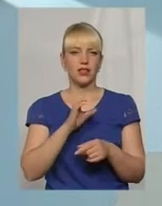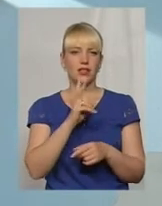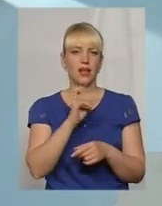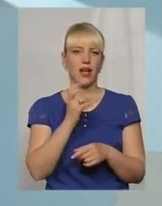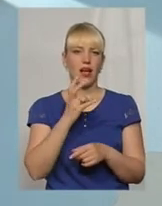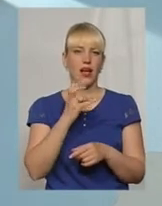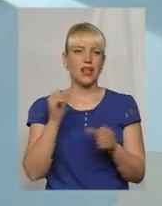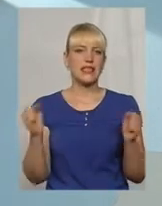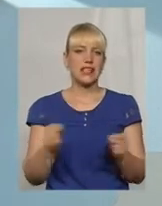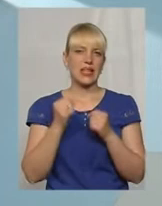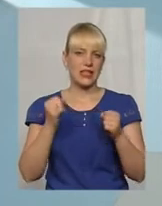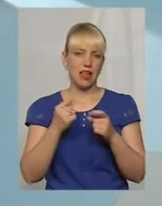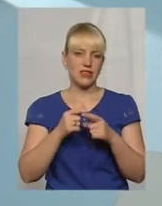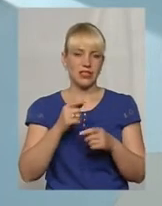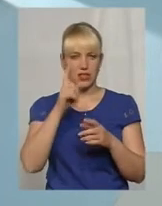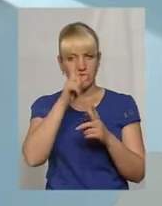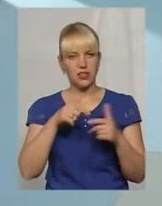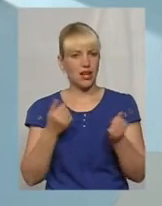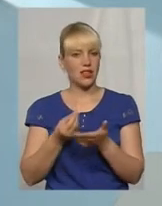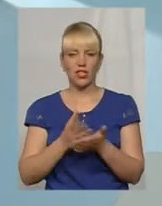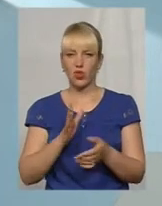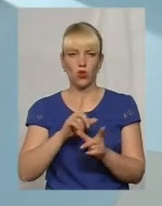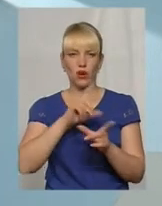Туда недорого добратися, багажом,